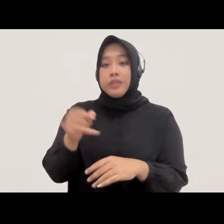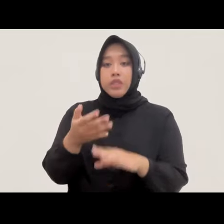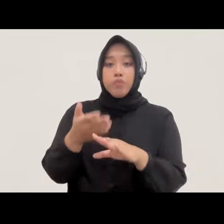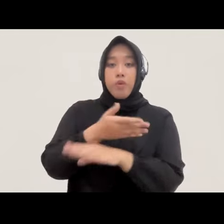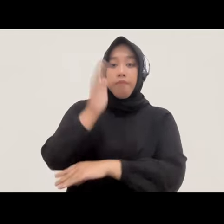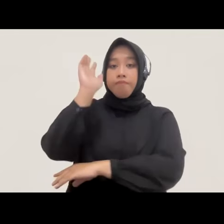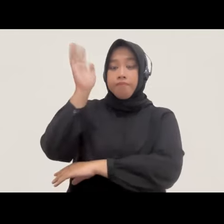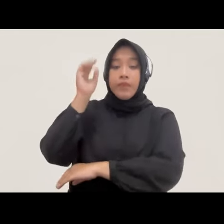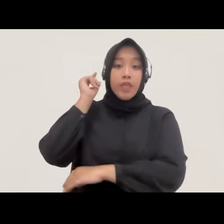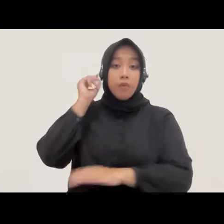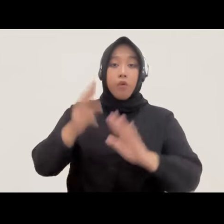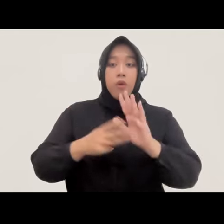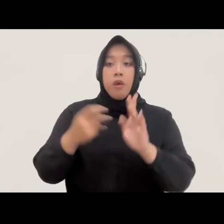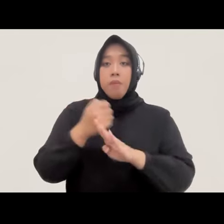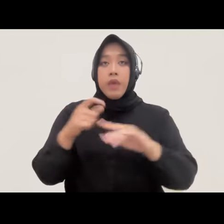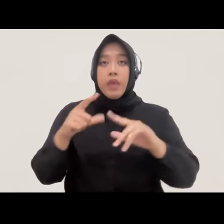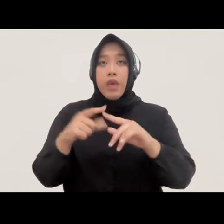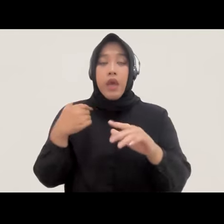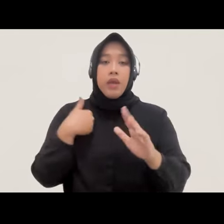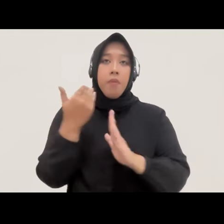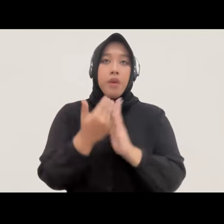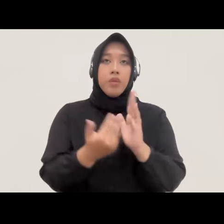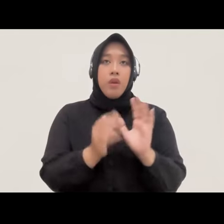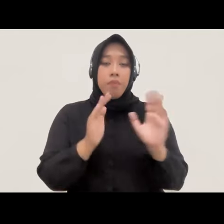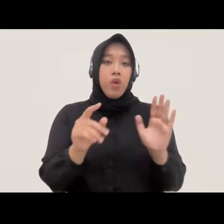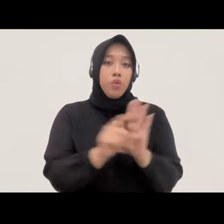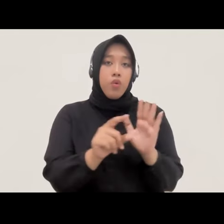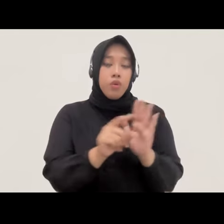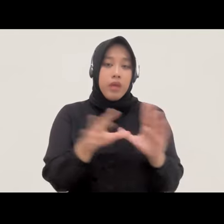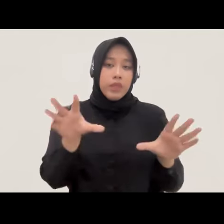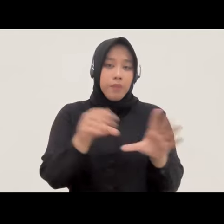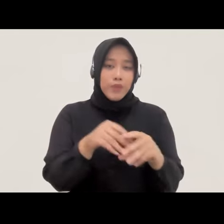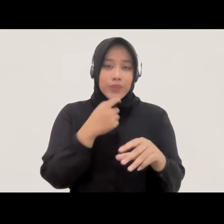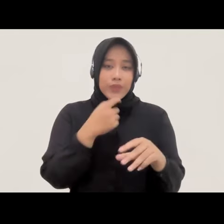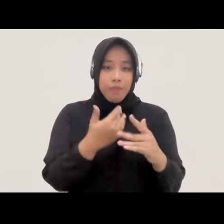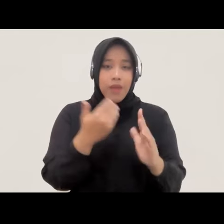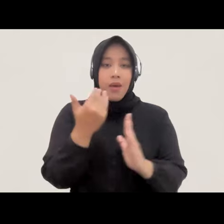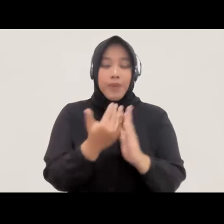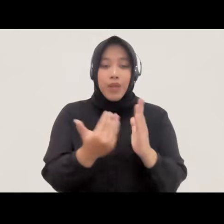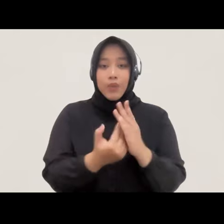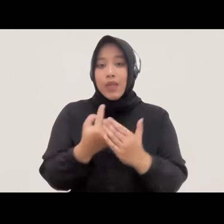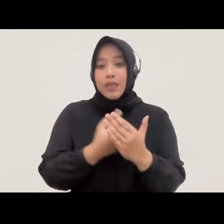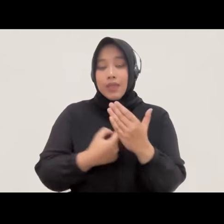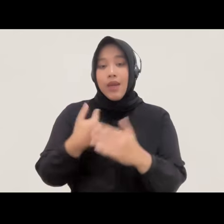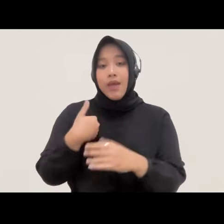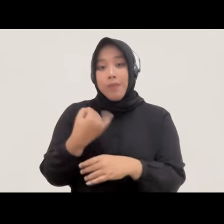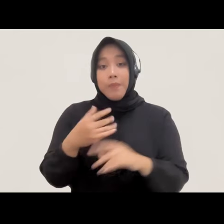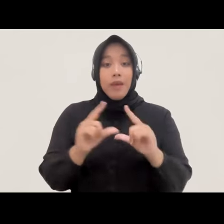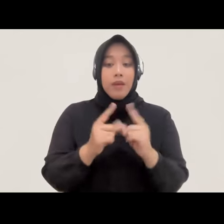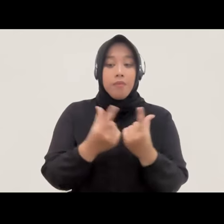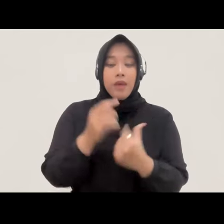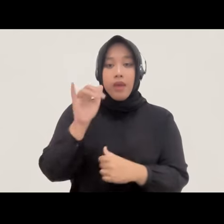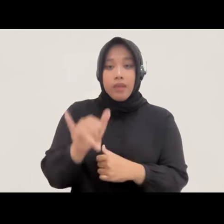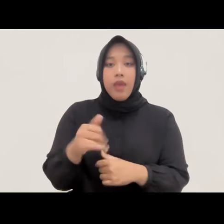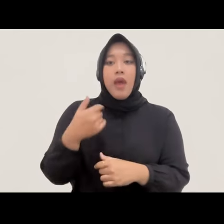Bu Milda disampaikan ada pengaturan ini banyak di dalam peraturan perundangan termasuk juga peraturan internal beberapa lembaga gitu ya tadi juga